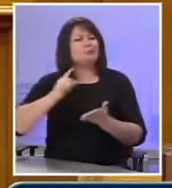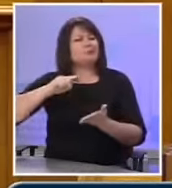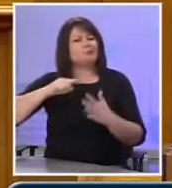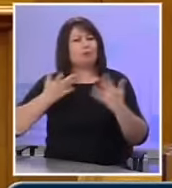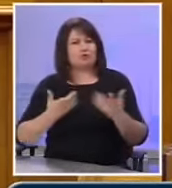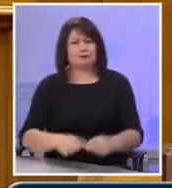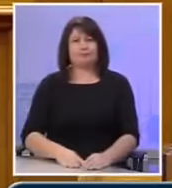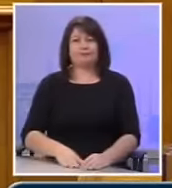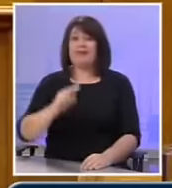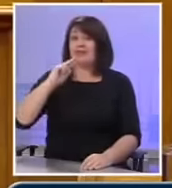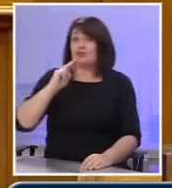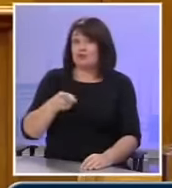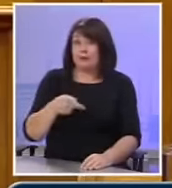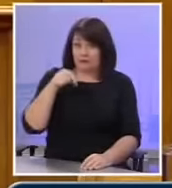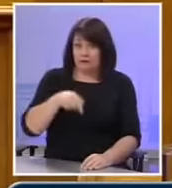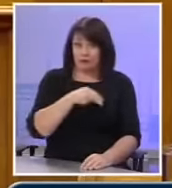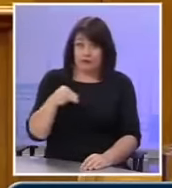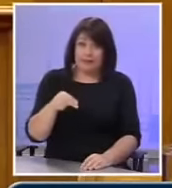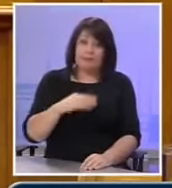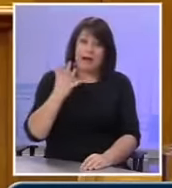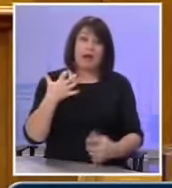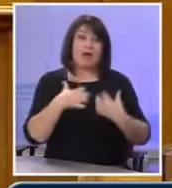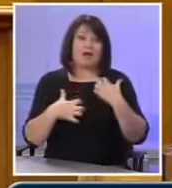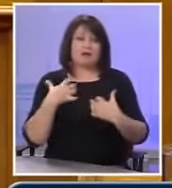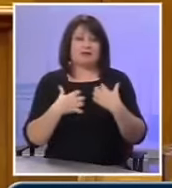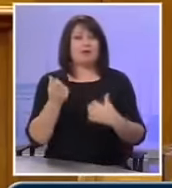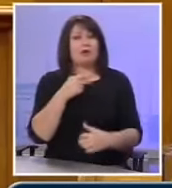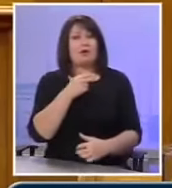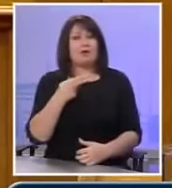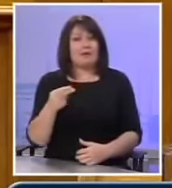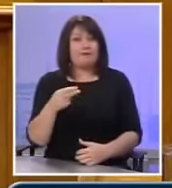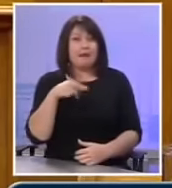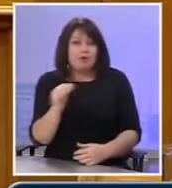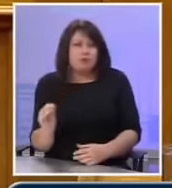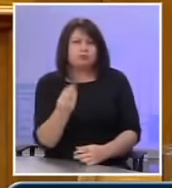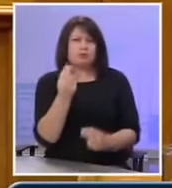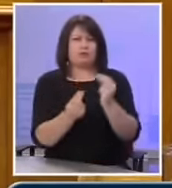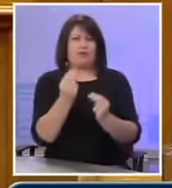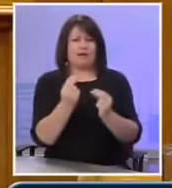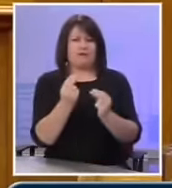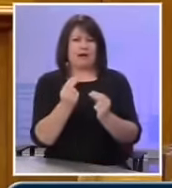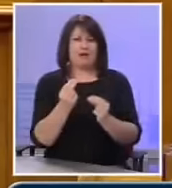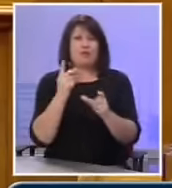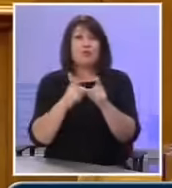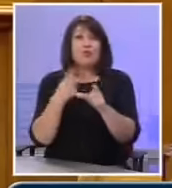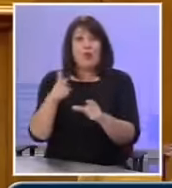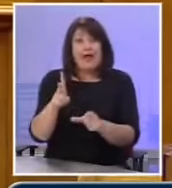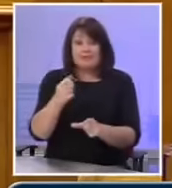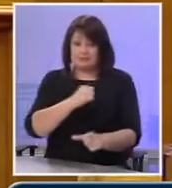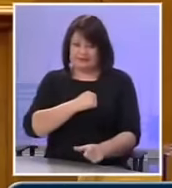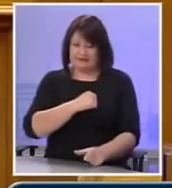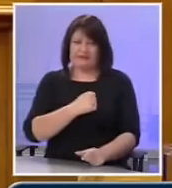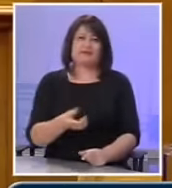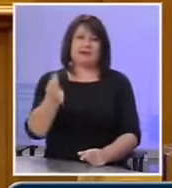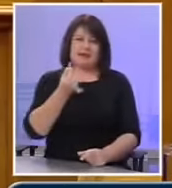ένα σχόλιο κ. Καθανασόπουλε για αυτό αν δεν με ανησυχεί κάτι άλλο που είναι πιο προβληματικό στη θέση του ΚΚΕ. Είπατε, είναι τα